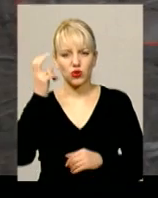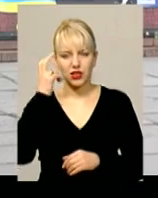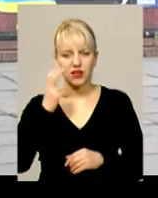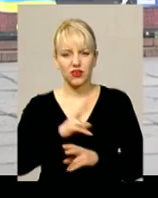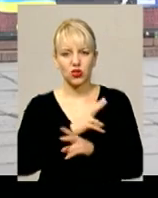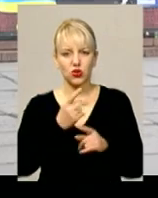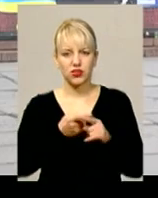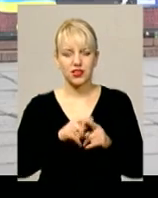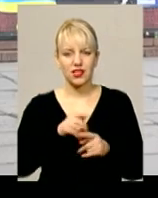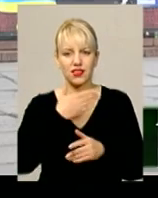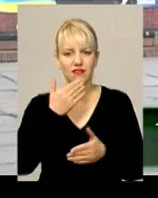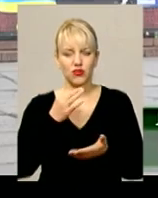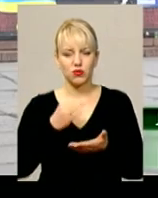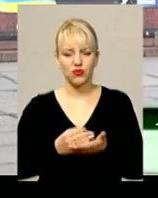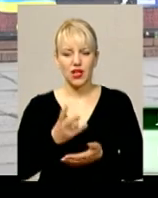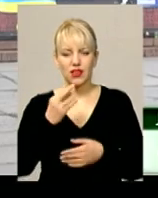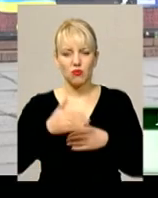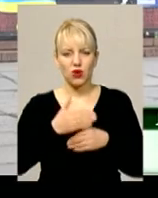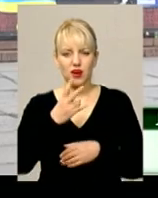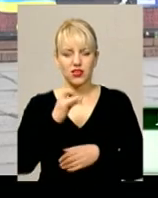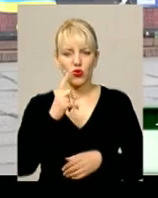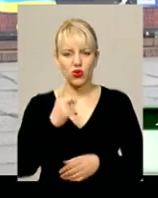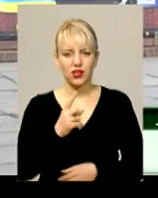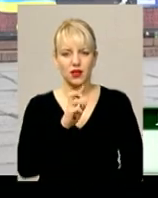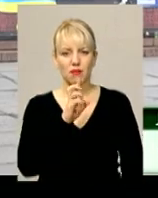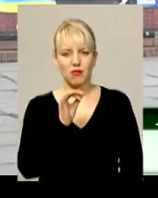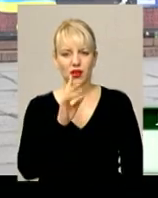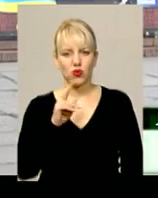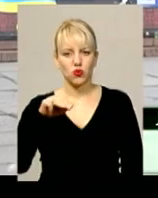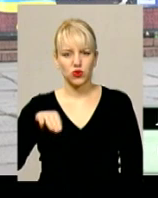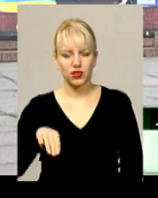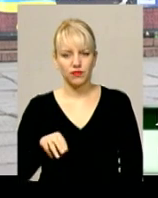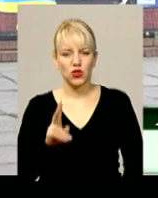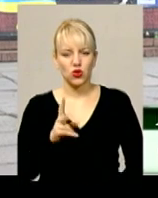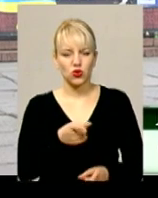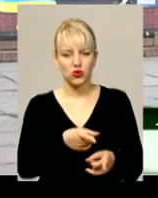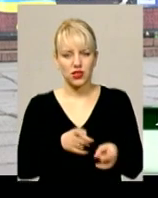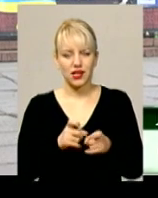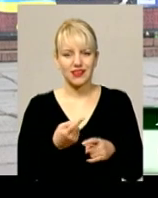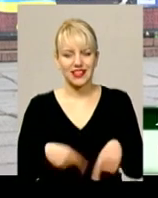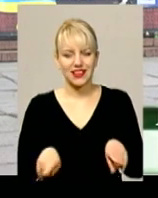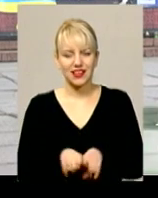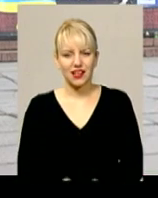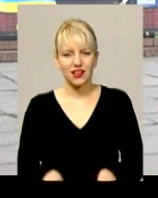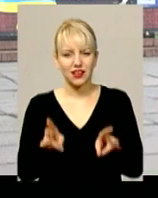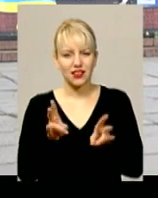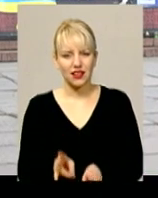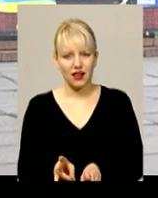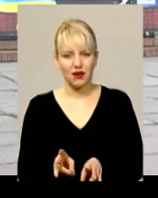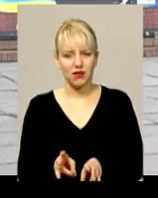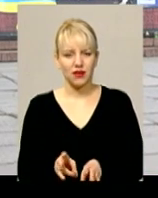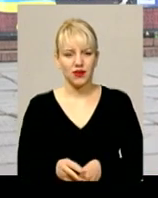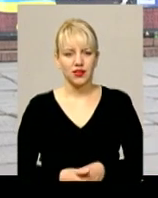каже вдова. Не покараний ні один беркутівець, той, хто стріляв. Це ж так треба. Такі були